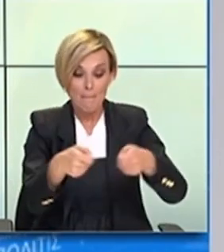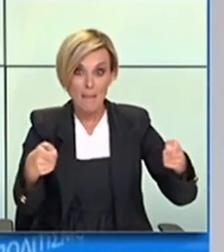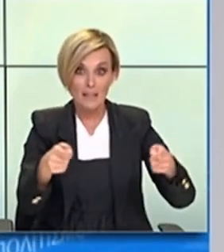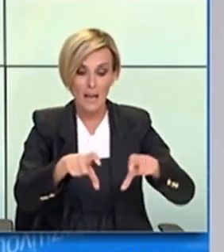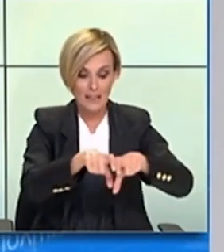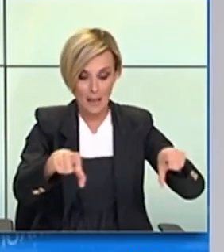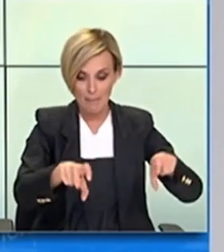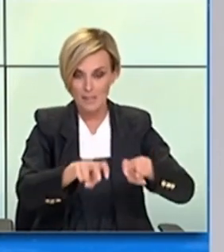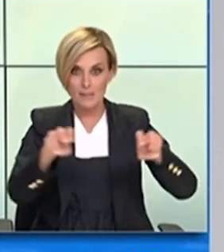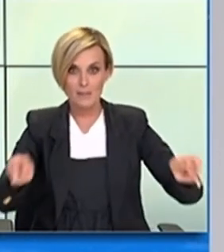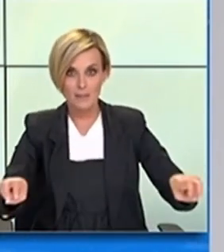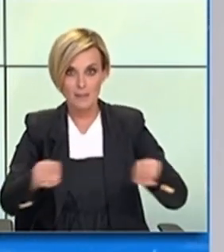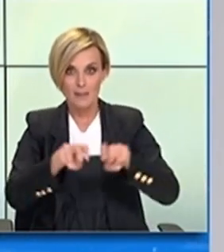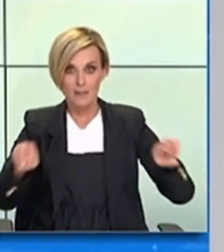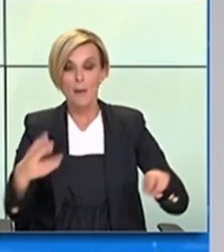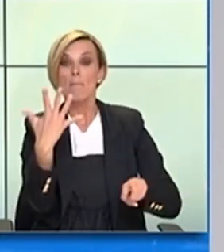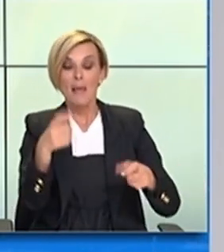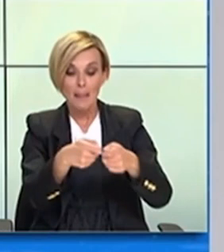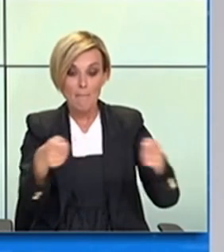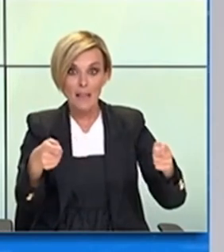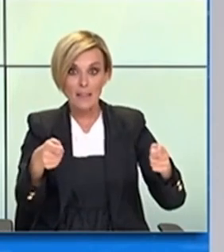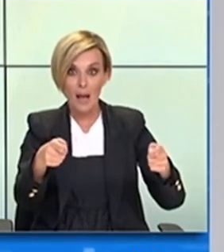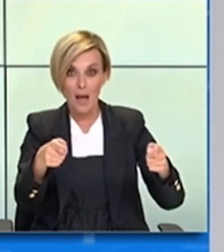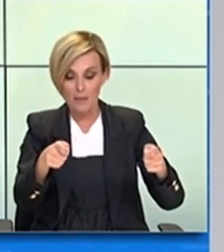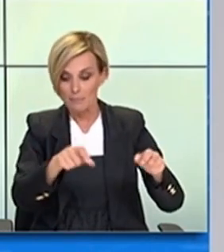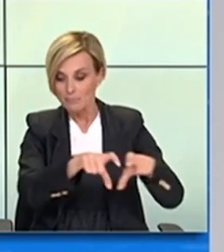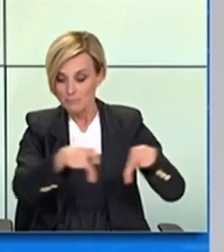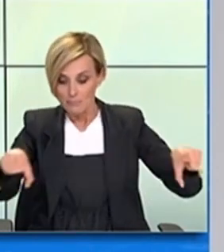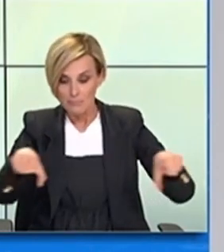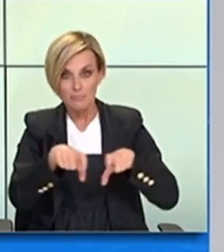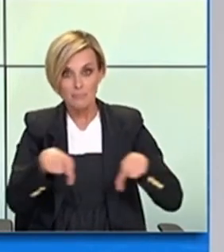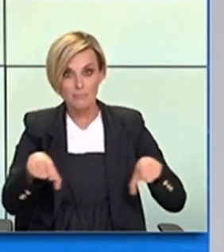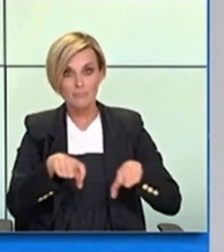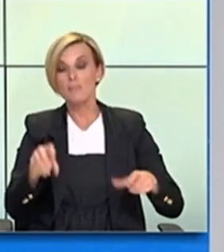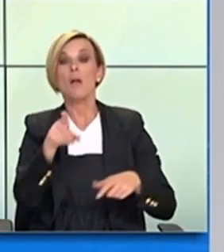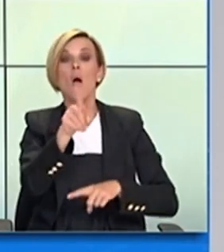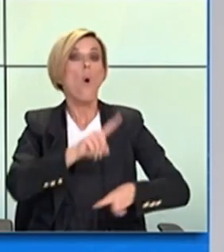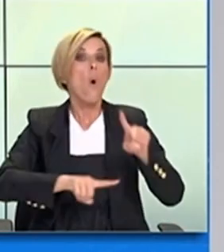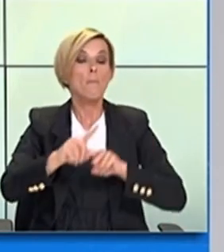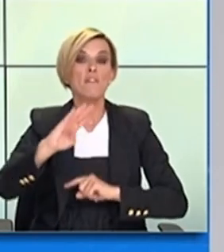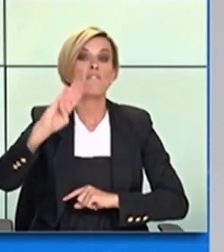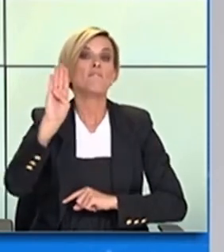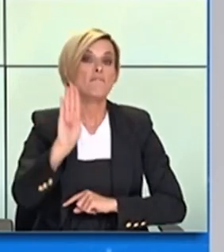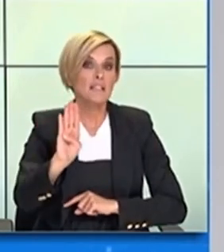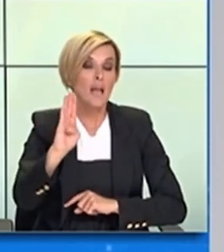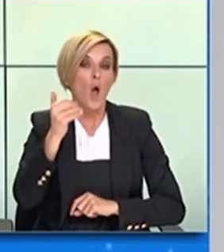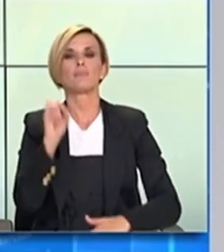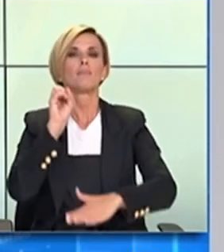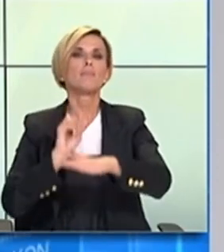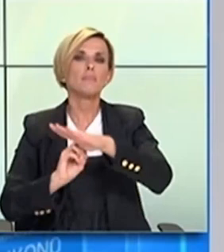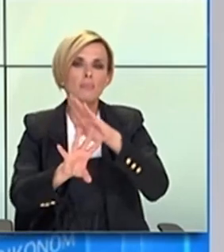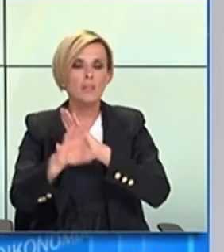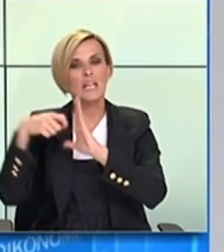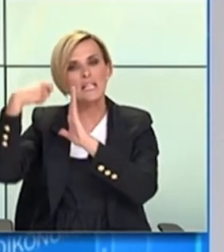ενώ στο επίπεδο ΒΤΑ κόκκινο αναστέλλεται συνολικά η λειτουργία των εμποροπαϊνήγυρων και των κυριακάτικων αγορών.